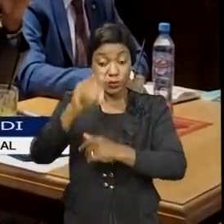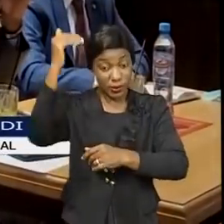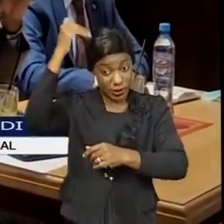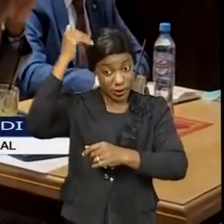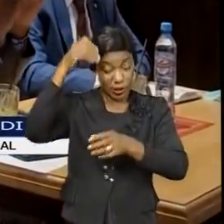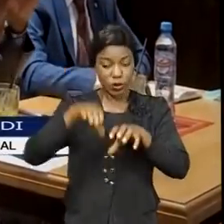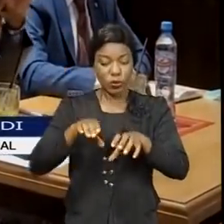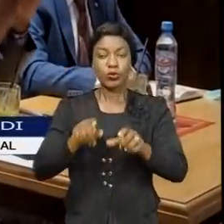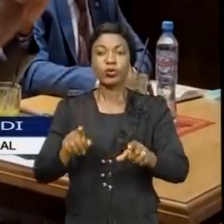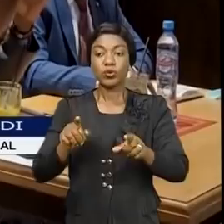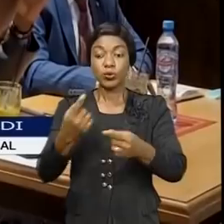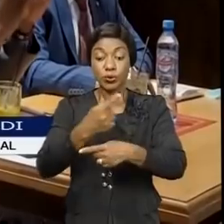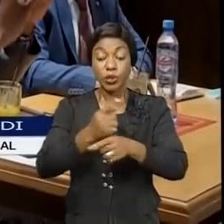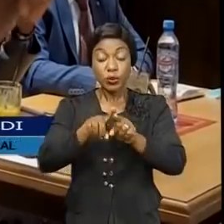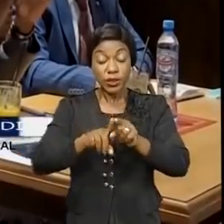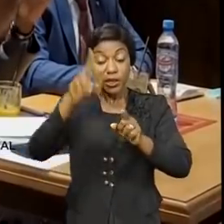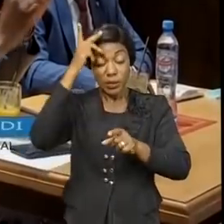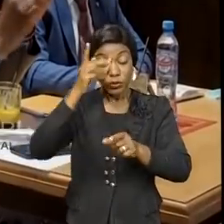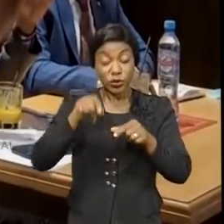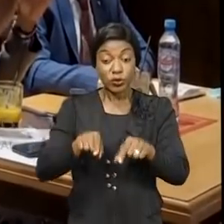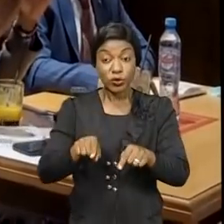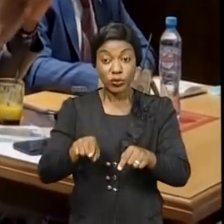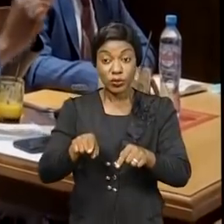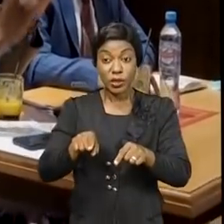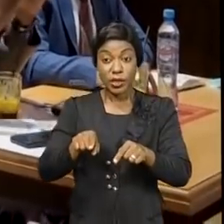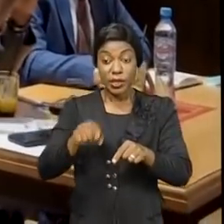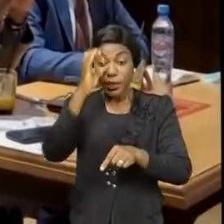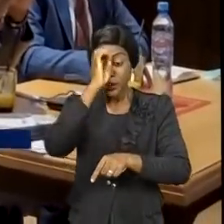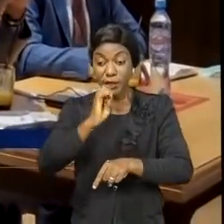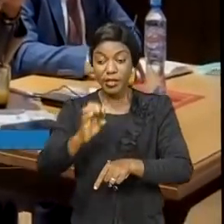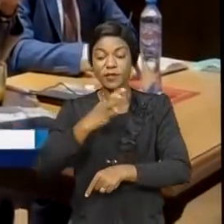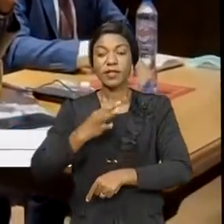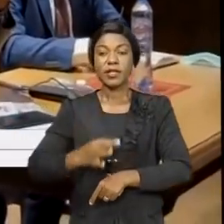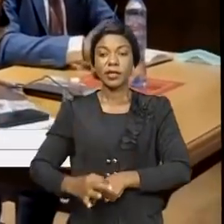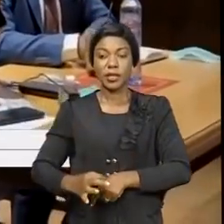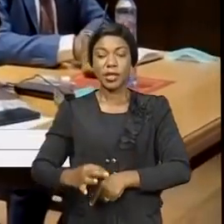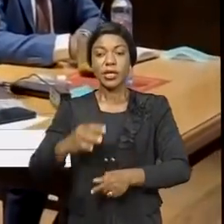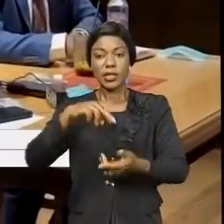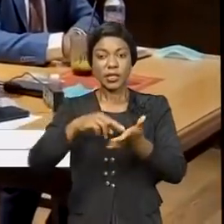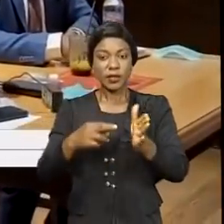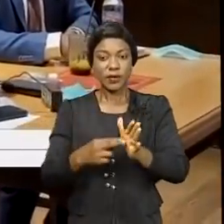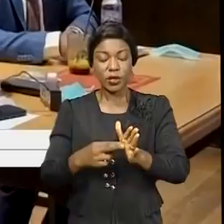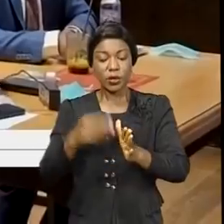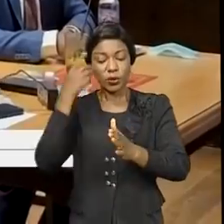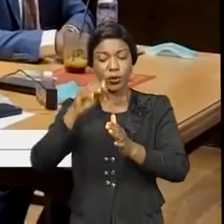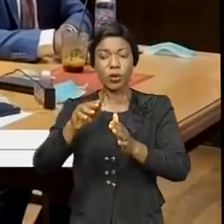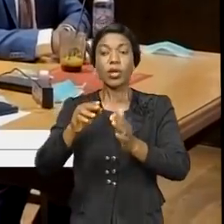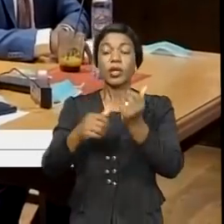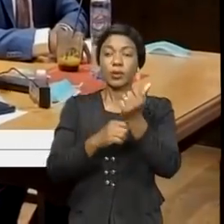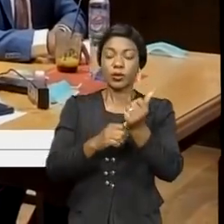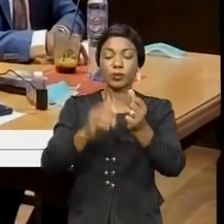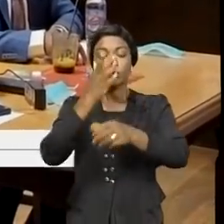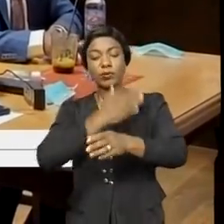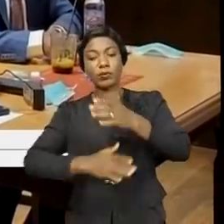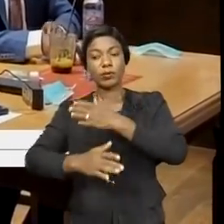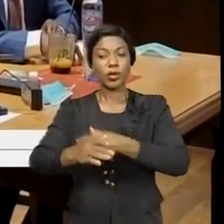les combats d'aujourd'hui, la politique d'aujourd'hui, de son Excellence Félix et Tshiseké, ce n pas une politique que nous, les gens vont commencer